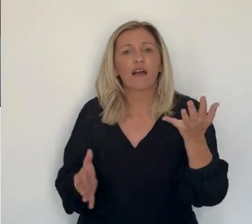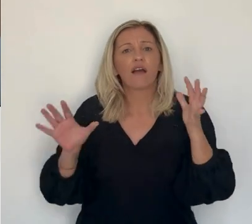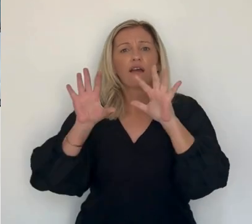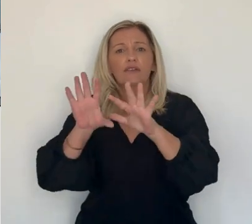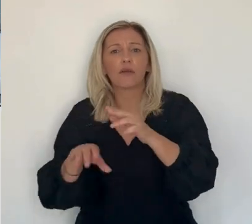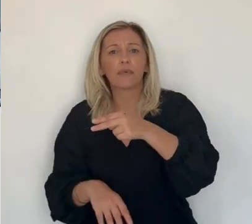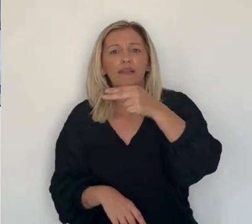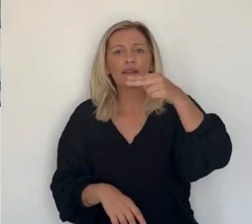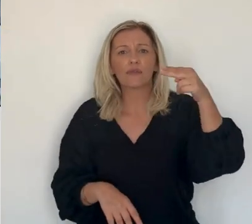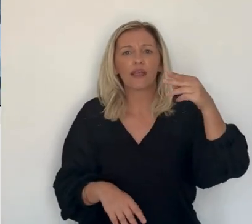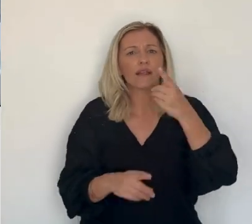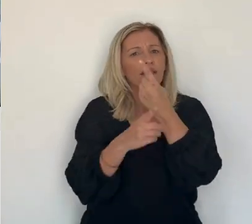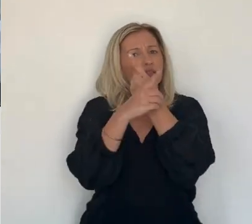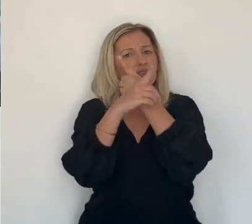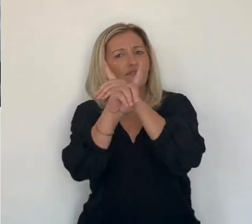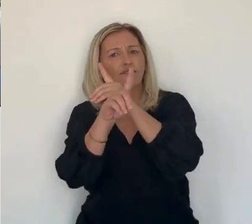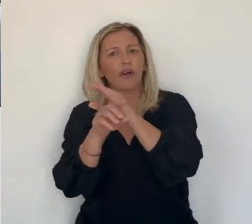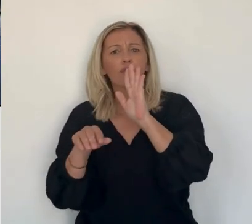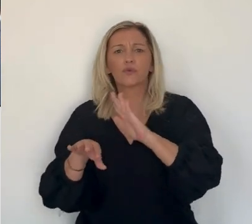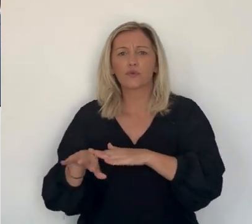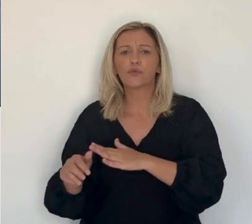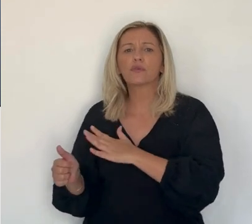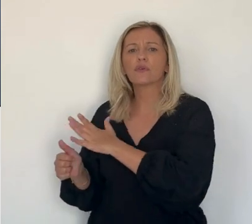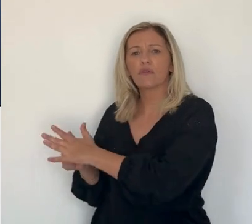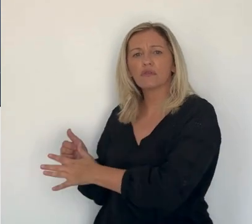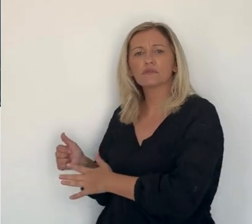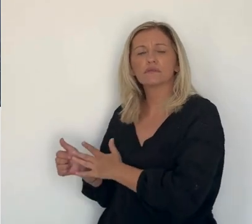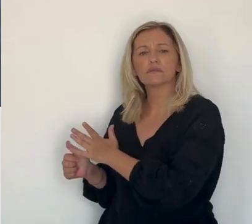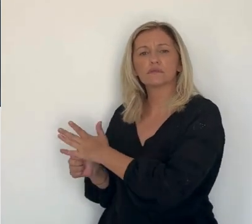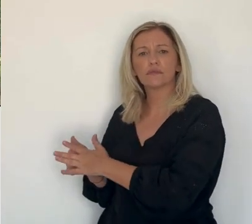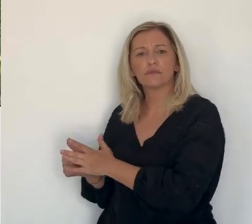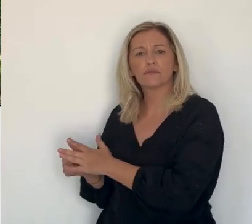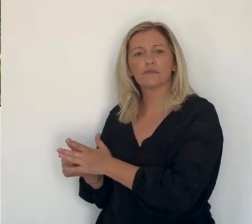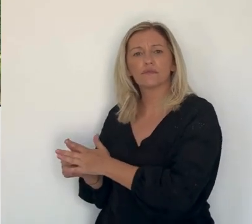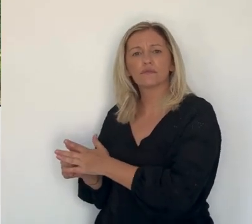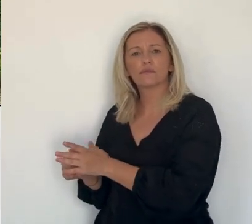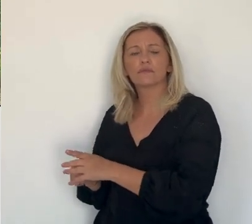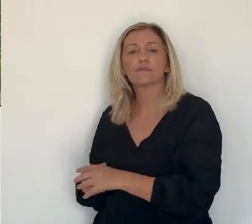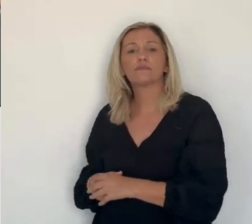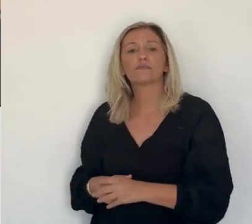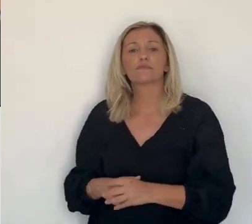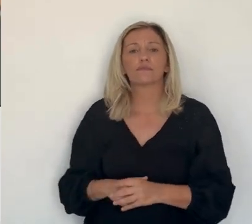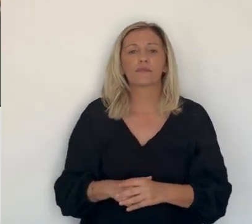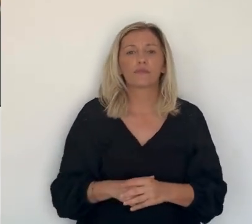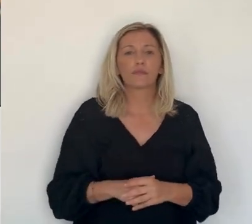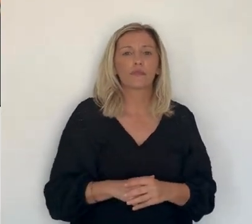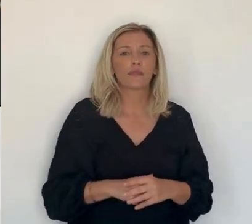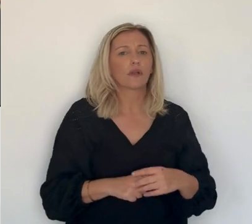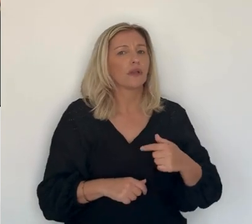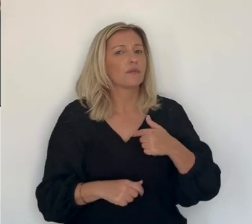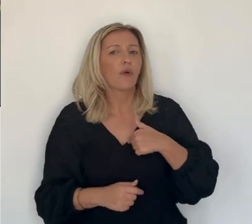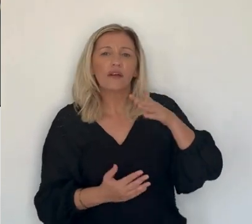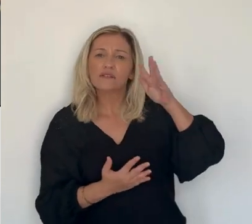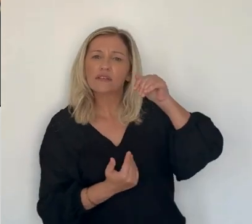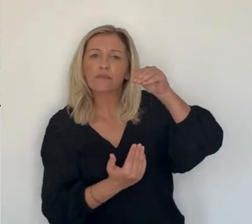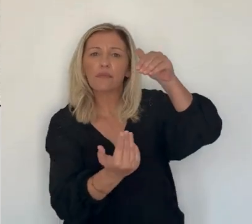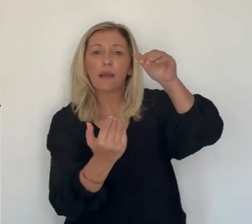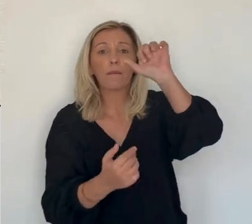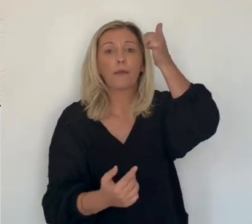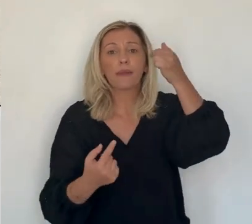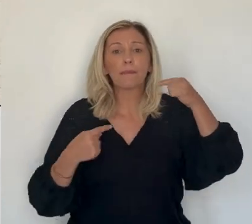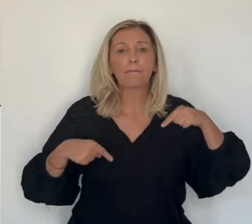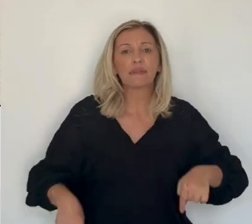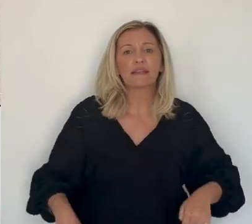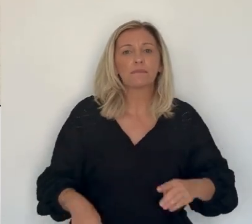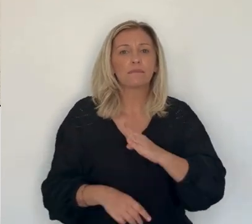à la faveur de nombreux élus insulaires, dont Laurent Marcange élit le président du groupe Horizon. Depuis les bancs de l'Assemblée nationale, le député